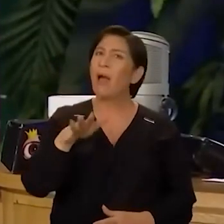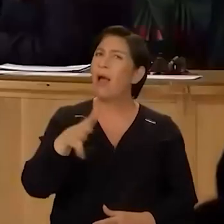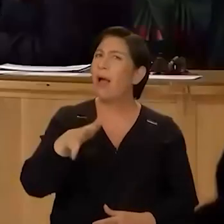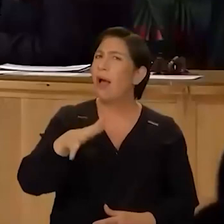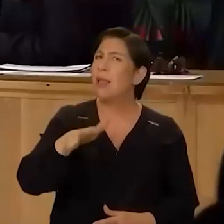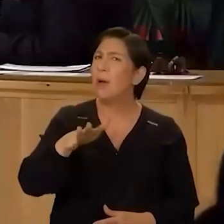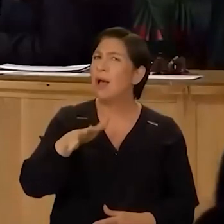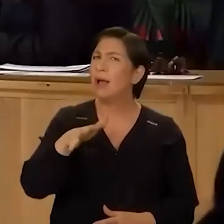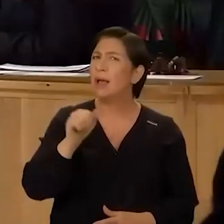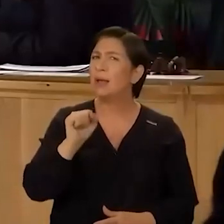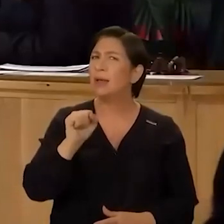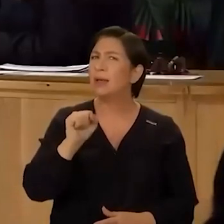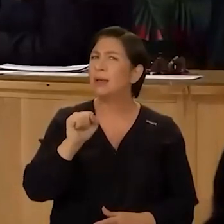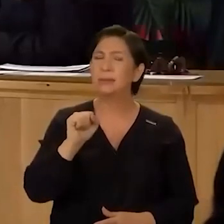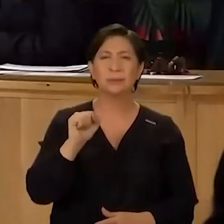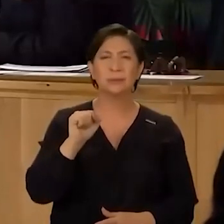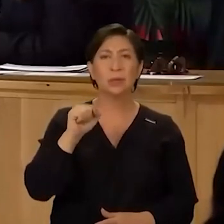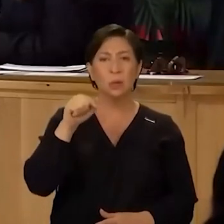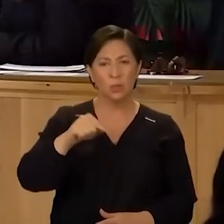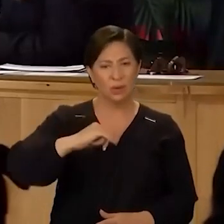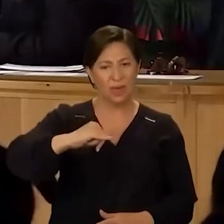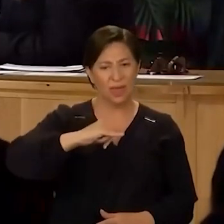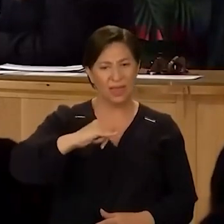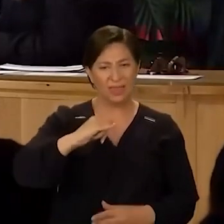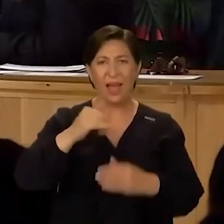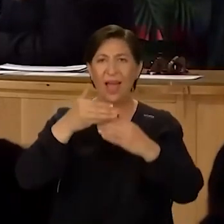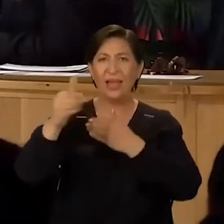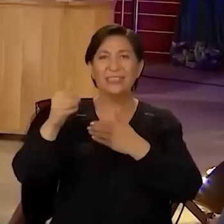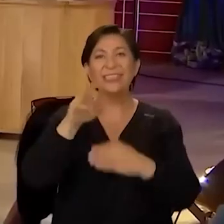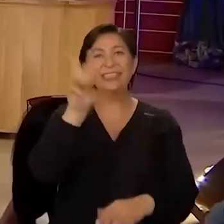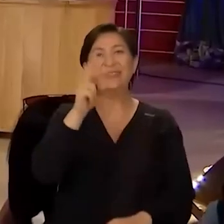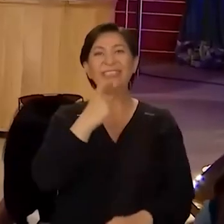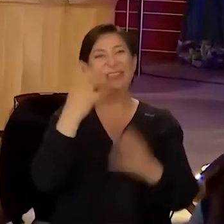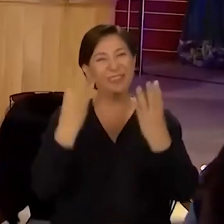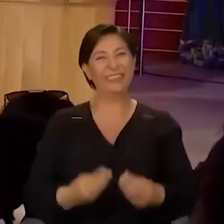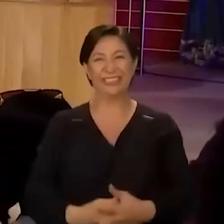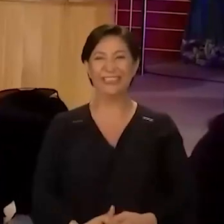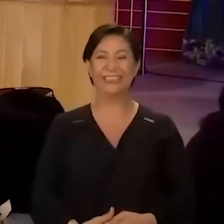bu yakınlarda senden ayrılalı 20 sene olacak.